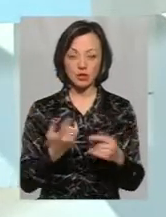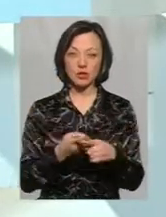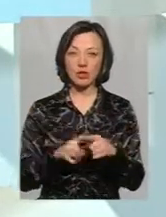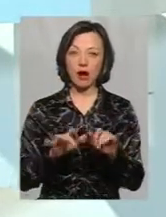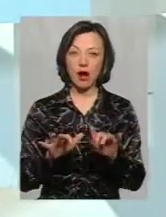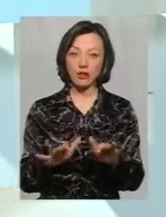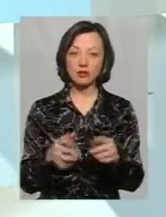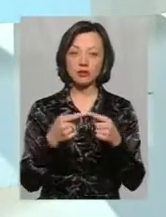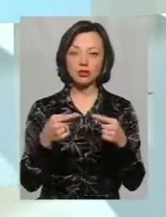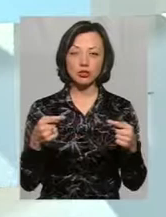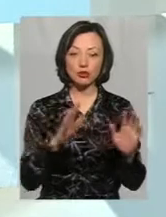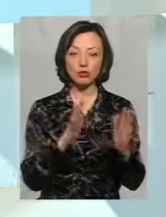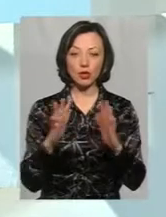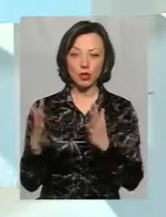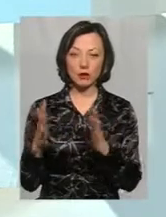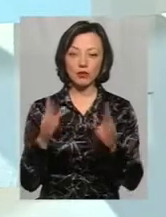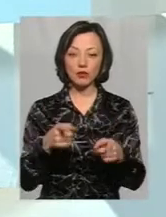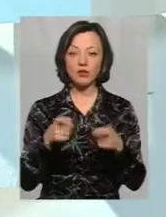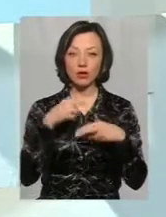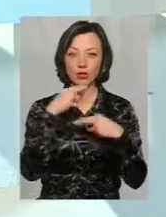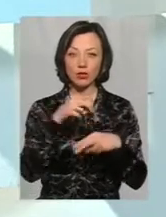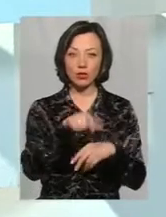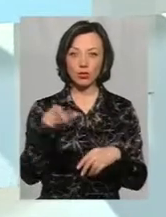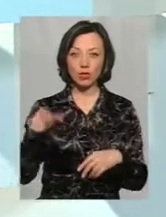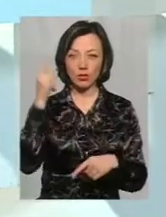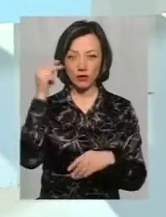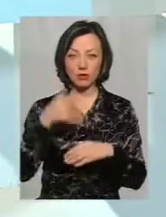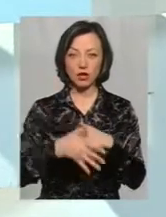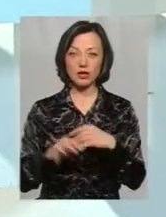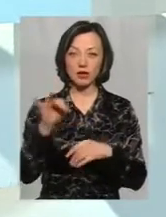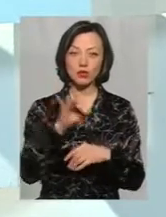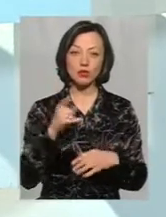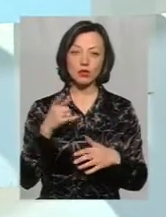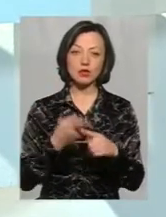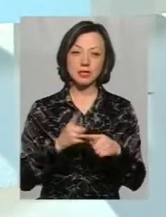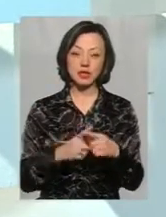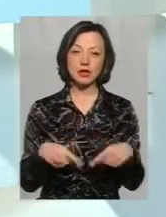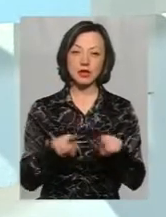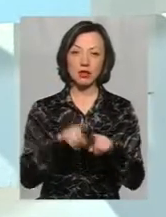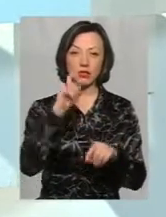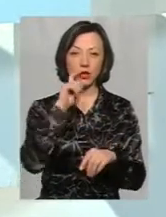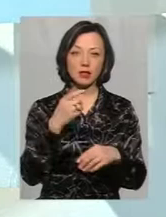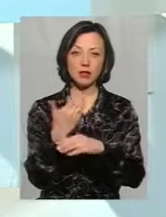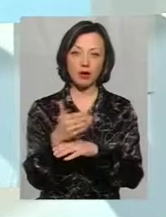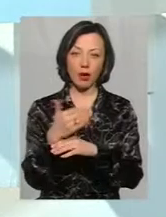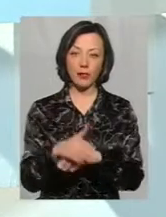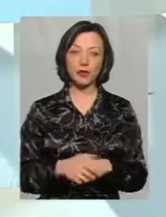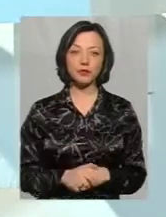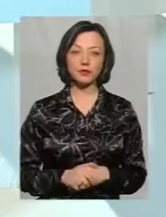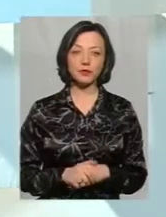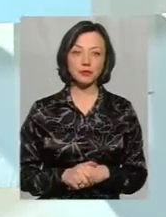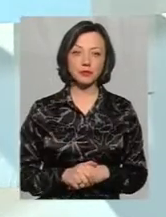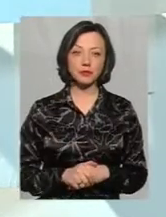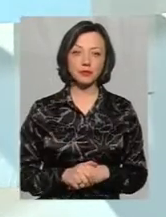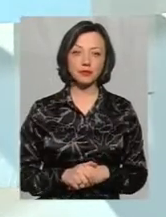акція та інші події будуть привертати людей, вивчати власну історію і розуміти, що це є теж український прапор боротьби.